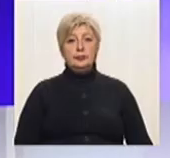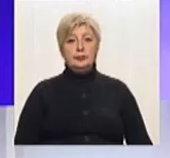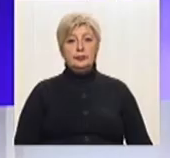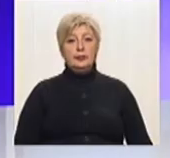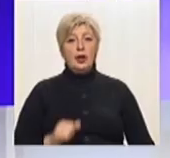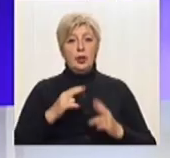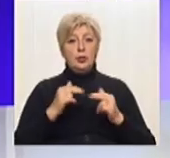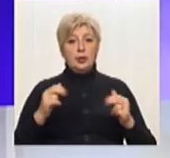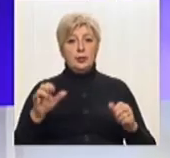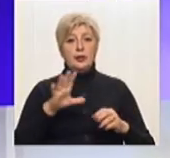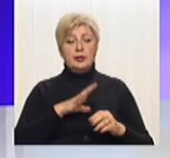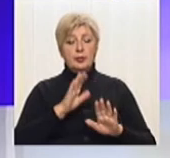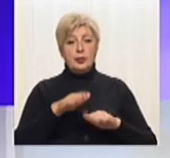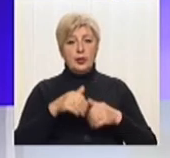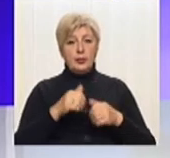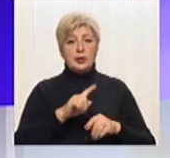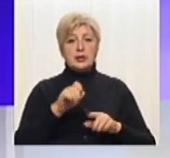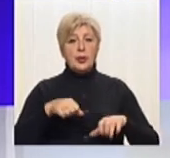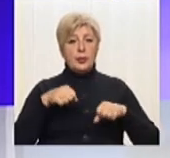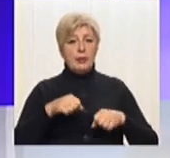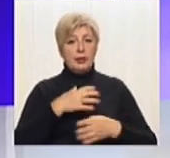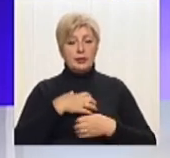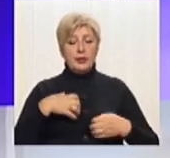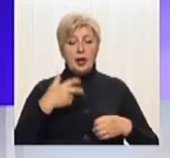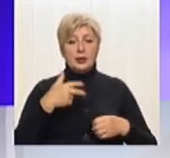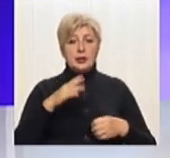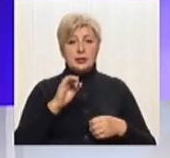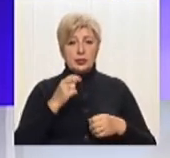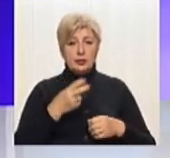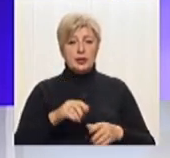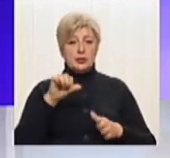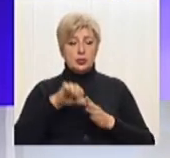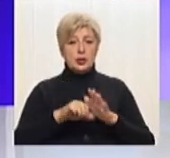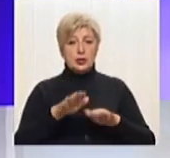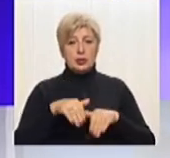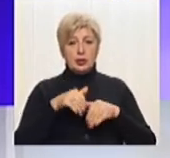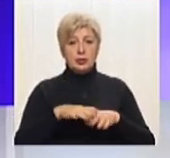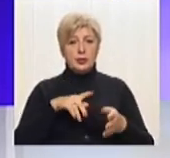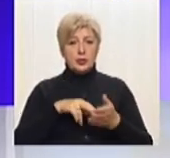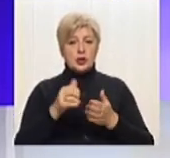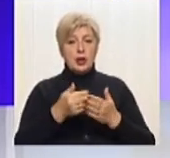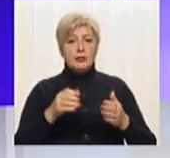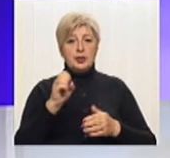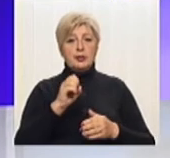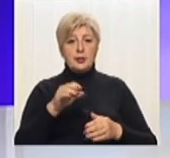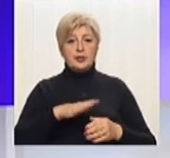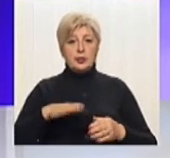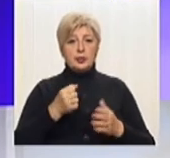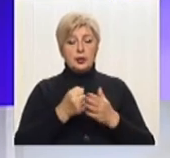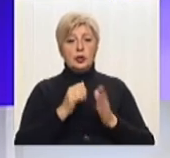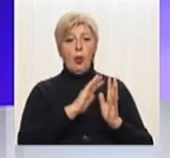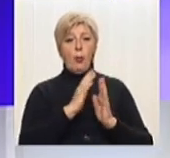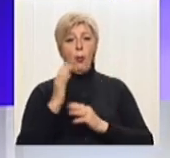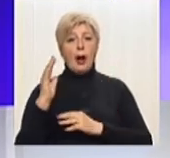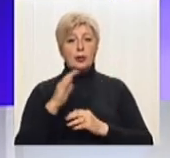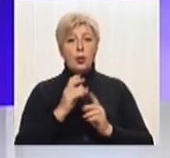У Дніпрі відбувся марш за права тварин. 30 вересня учасники ходи пройшли від Європейської площі до парку «Ракет». За словами